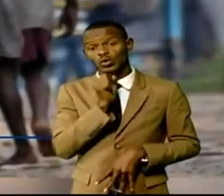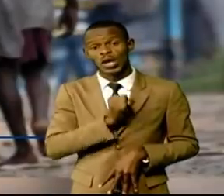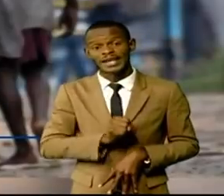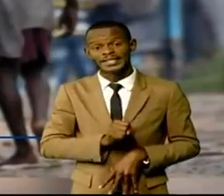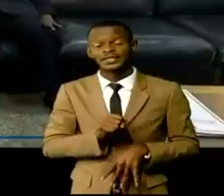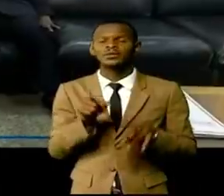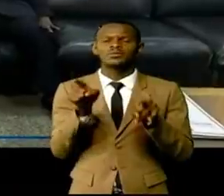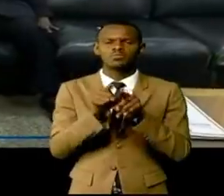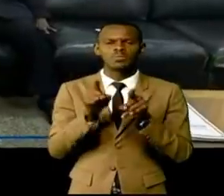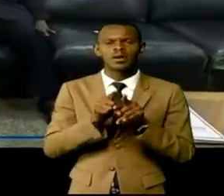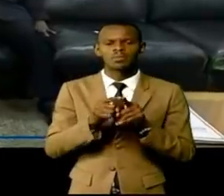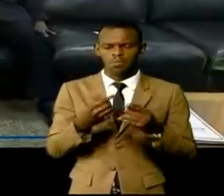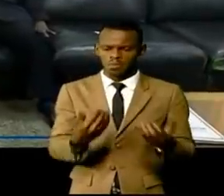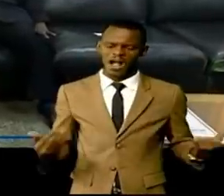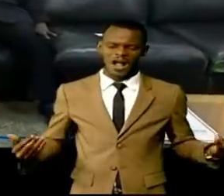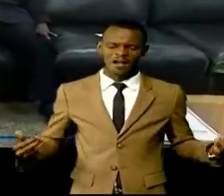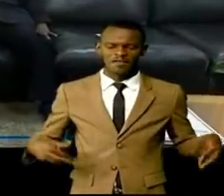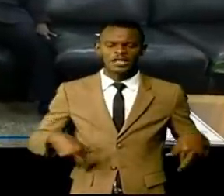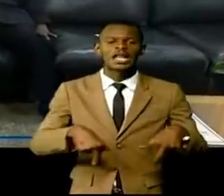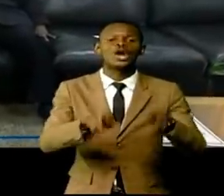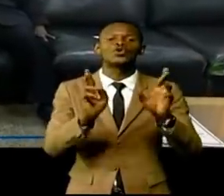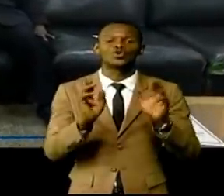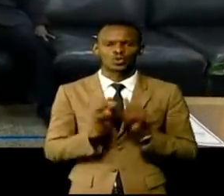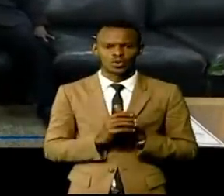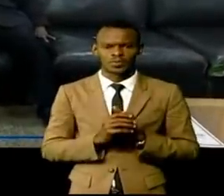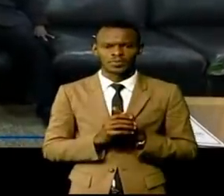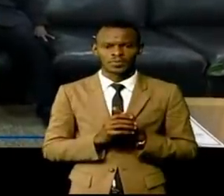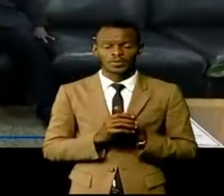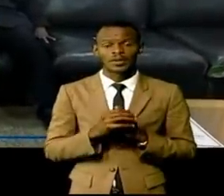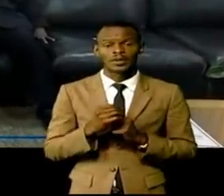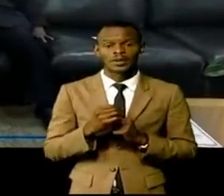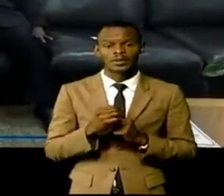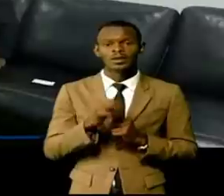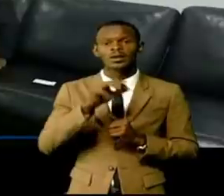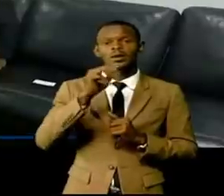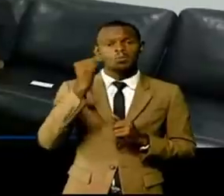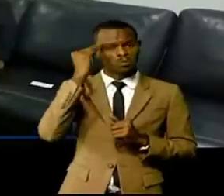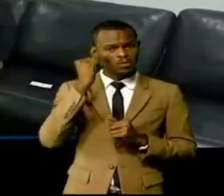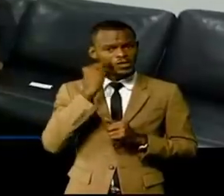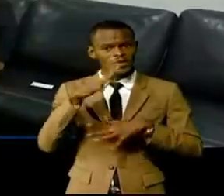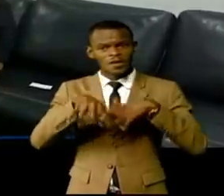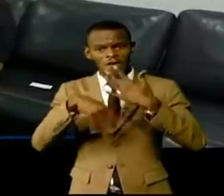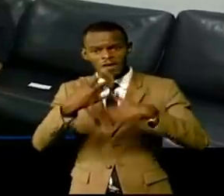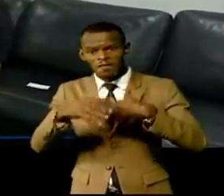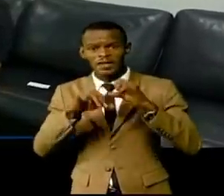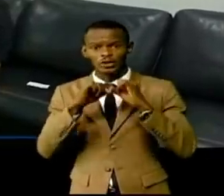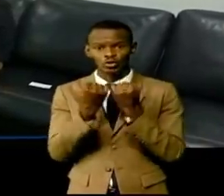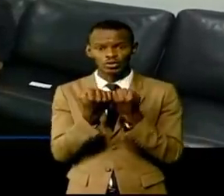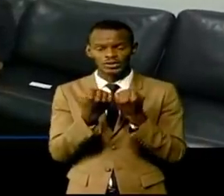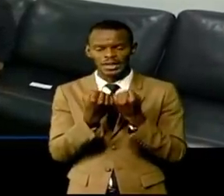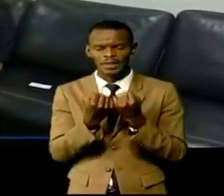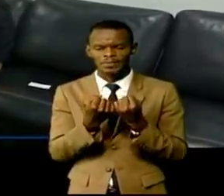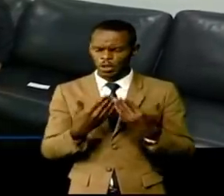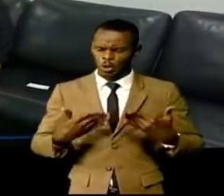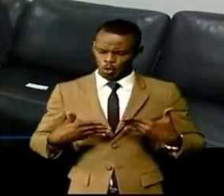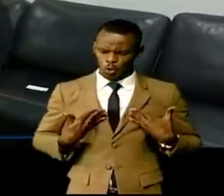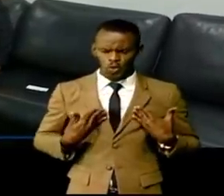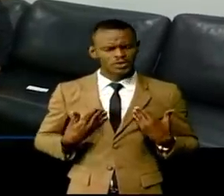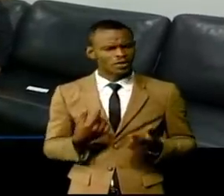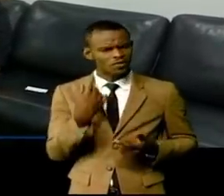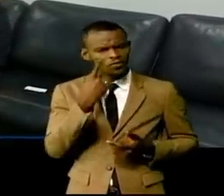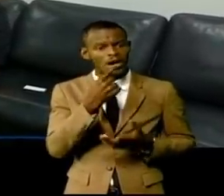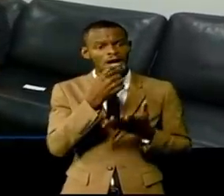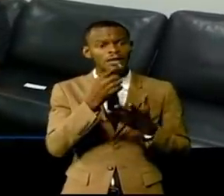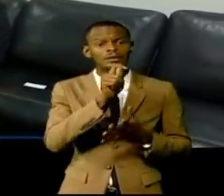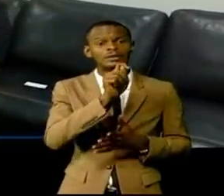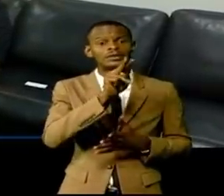enfants de la rue. Modeste Moutinga, ministre des Affaires Sociales, a saisi cette occasion pour saluer la promptitude avec laquelle la Tunisie s'engage